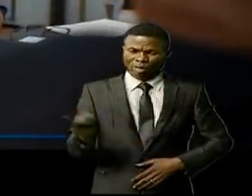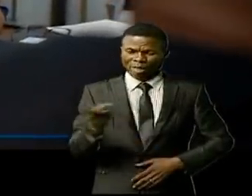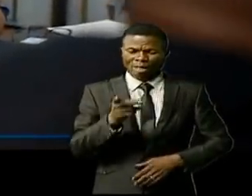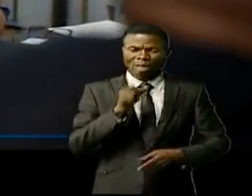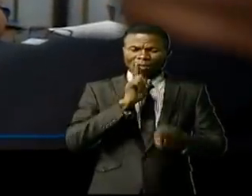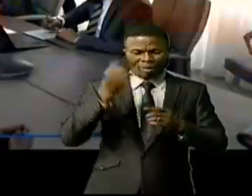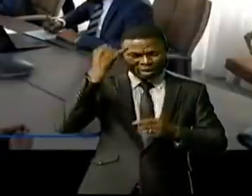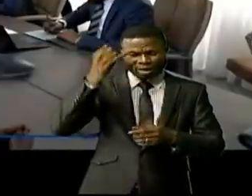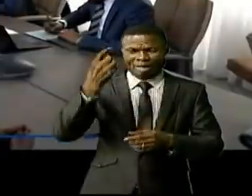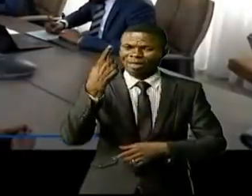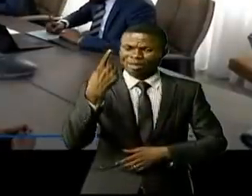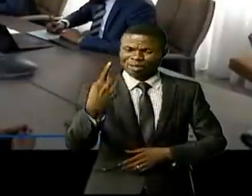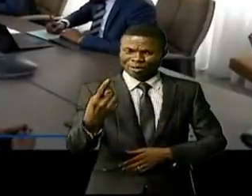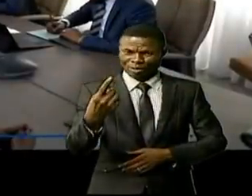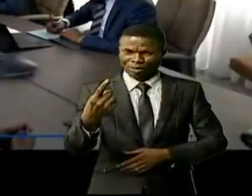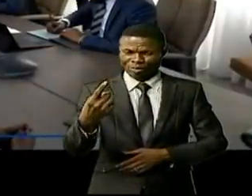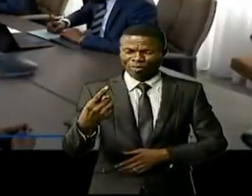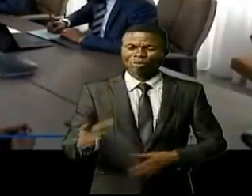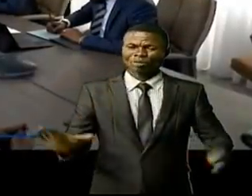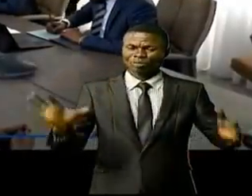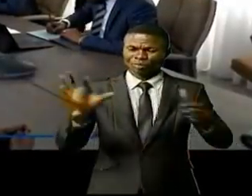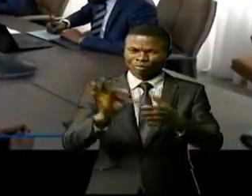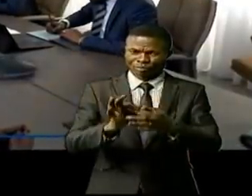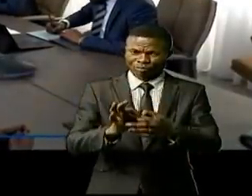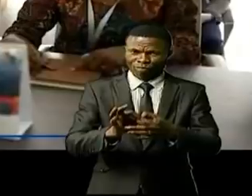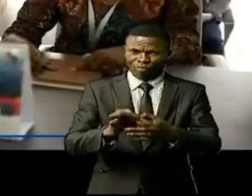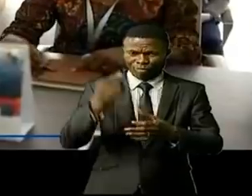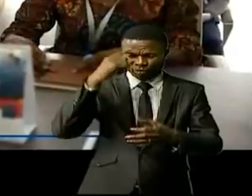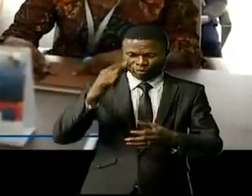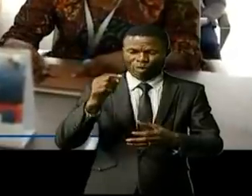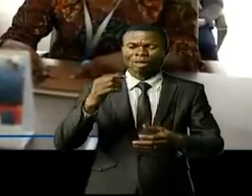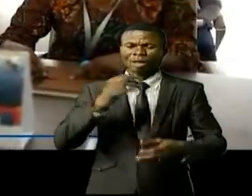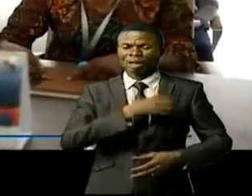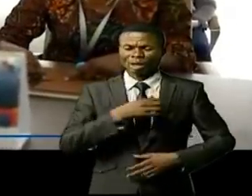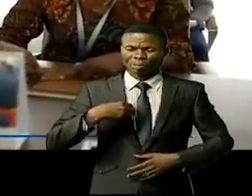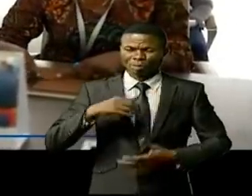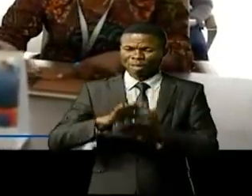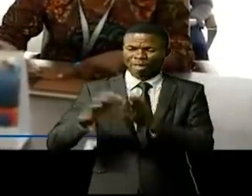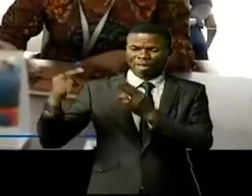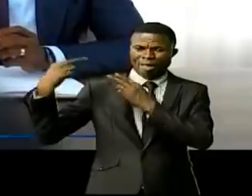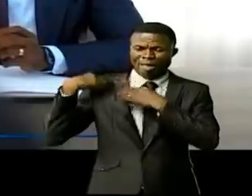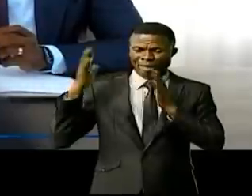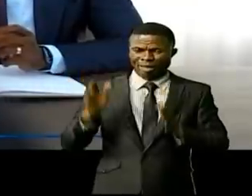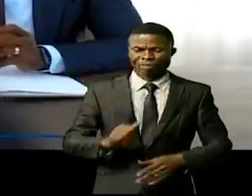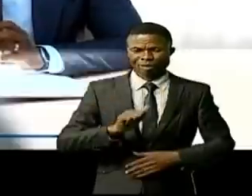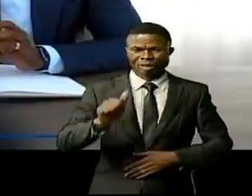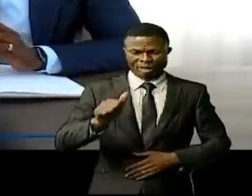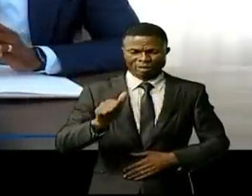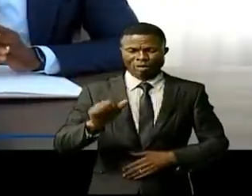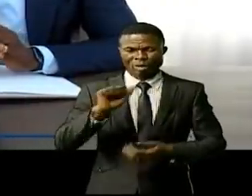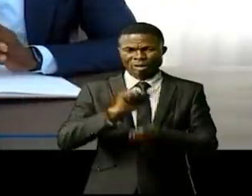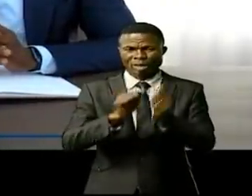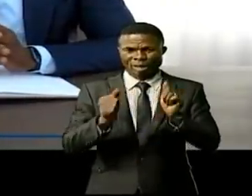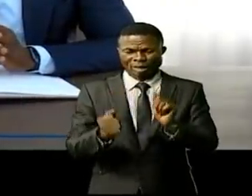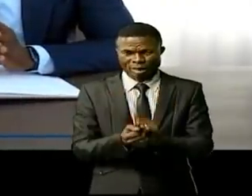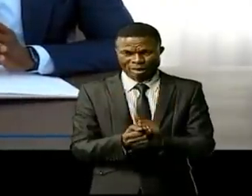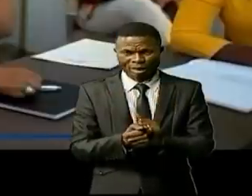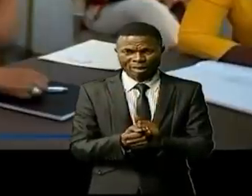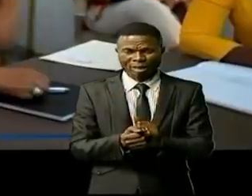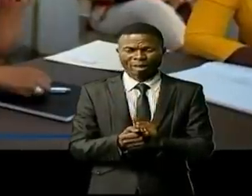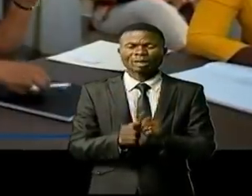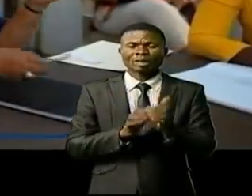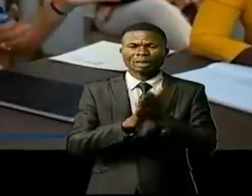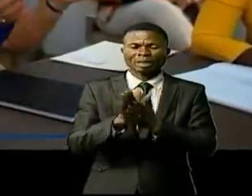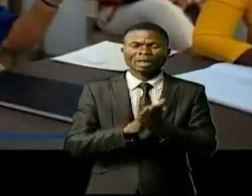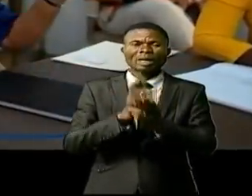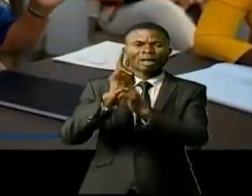une conviction commune et mènent le même combat pour l'autonomisation de la femme, en longuement échangé sur la question, en faisant un état